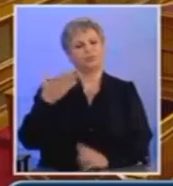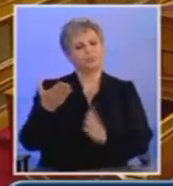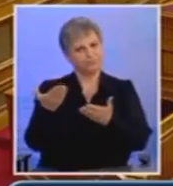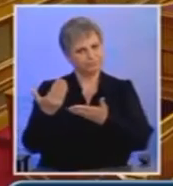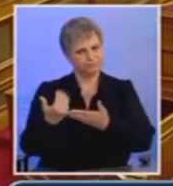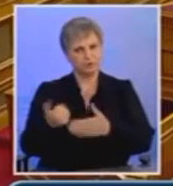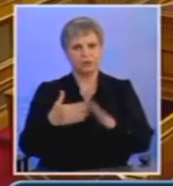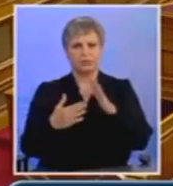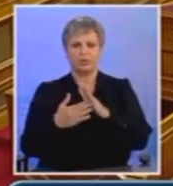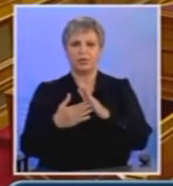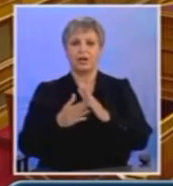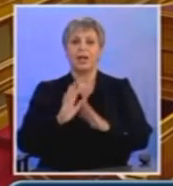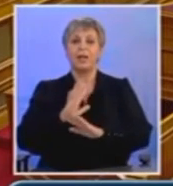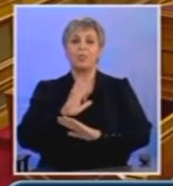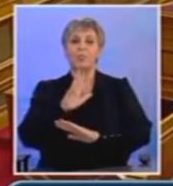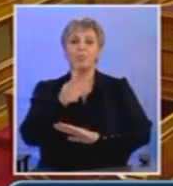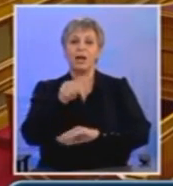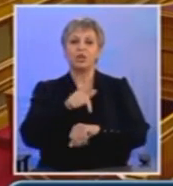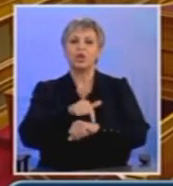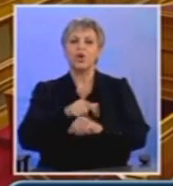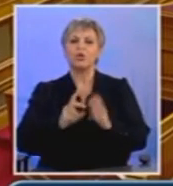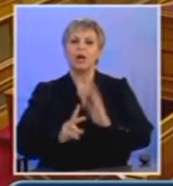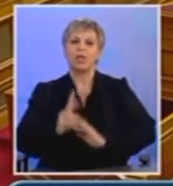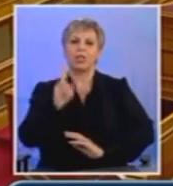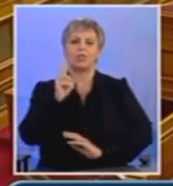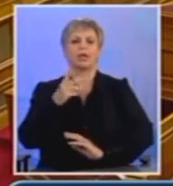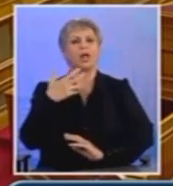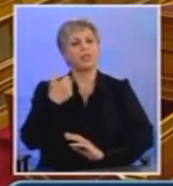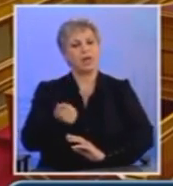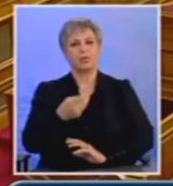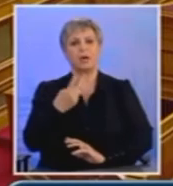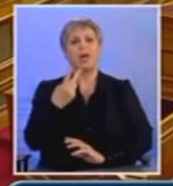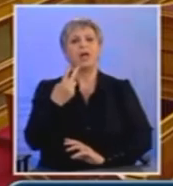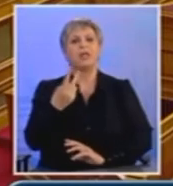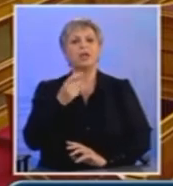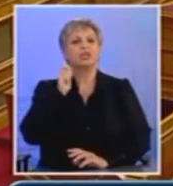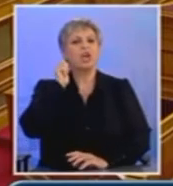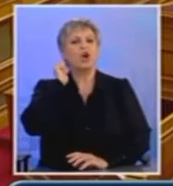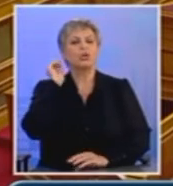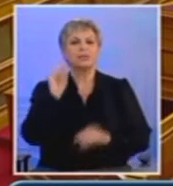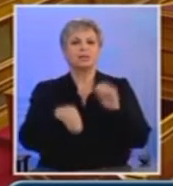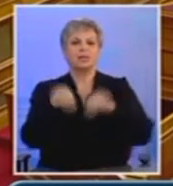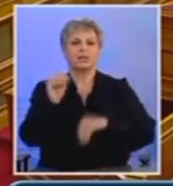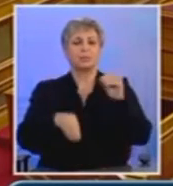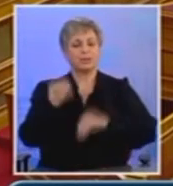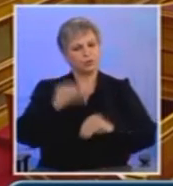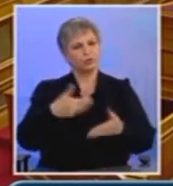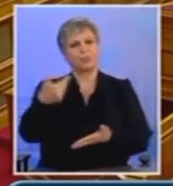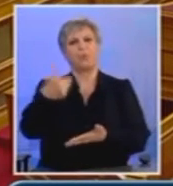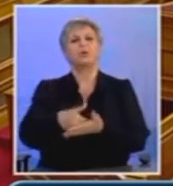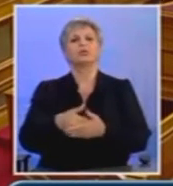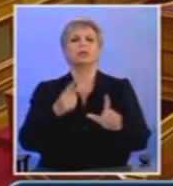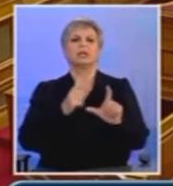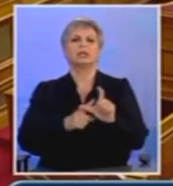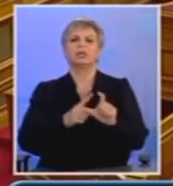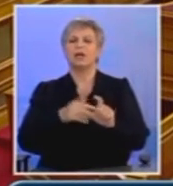Το αργότερο μέχρι τις 12 θα διεξαχθούν οι δύο ονομασικές συγχωρίες που έχουν υποβληθεί από το Κομμουνιστικό Κόμμα Ελλάδος και τη Χρυσή